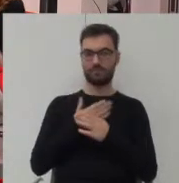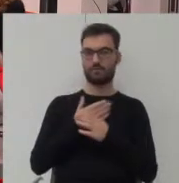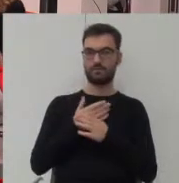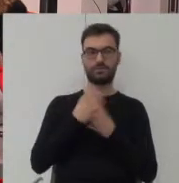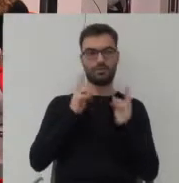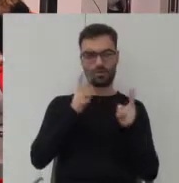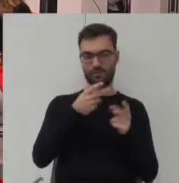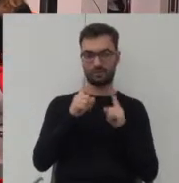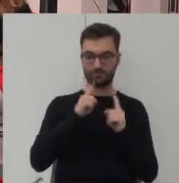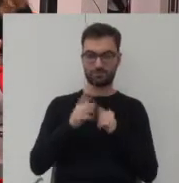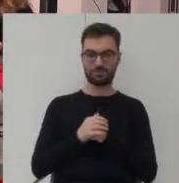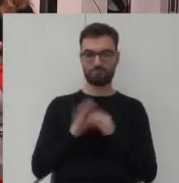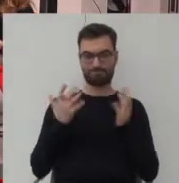kuluary.